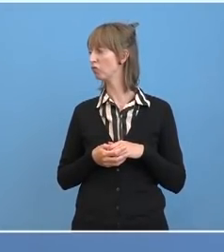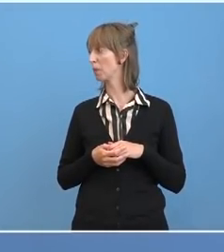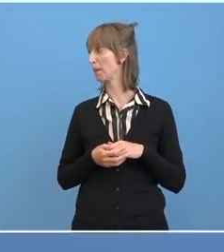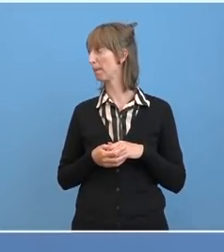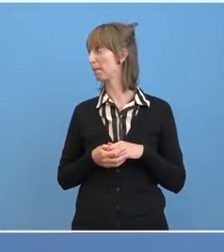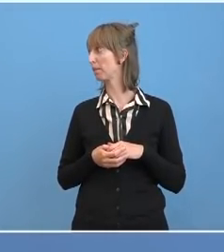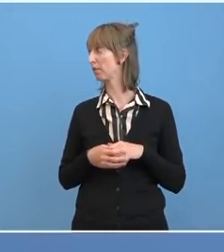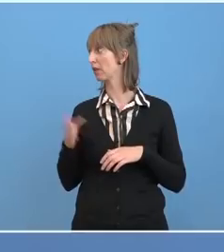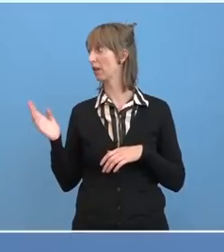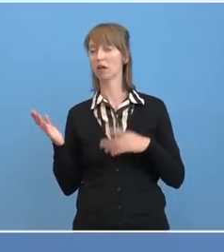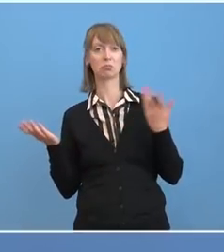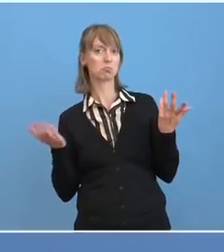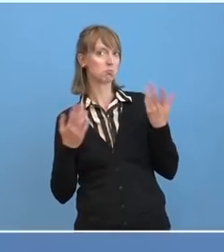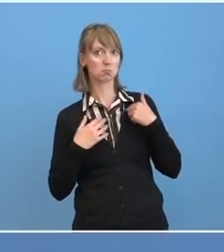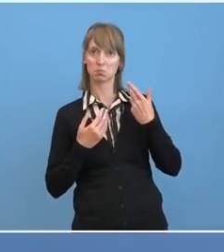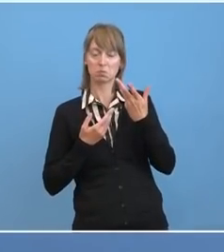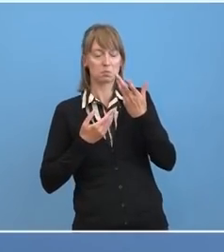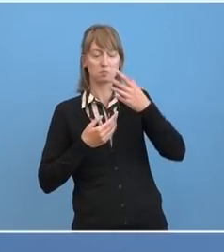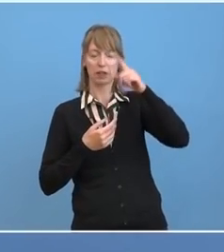Ich habe dazu keine Erkenntnisse mitzuteilen.